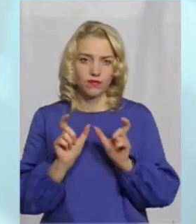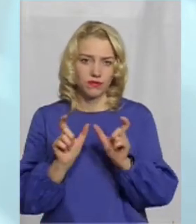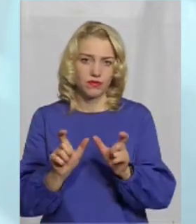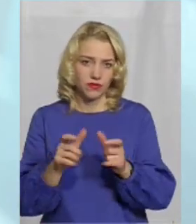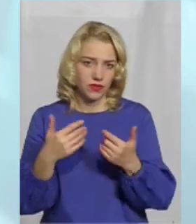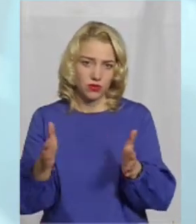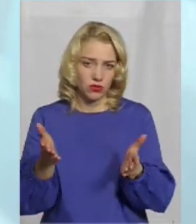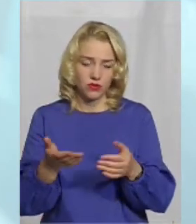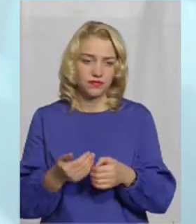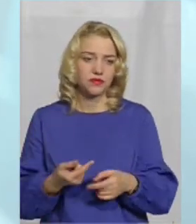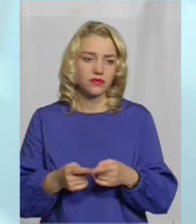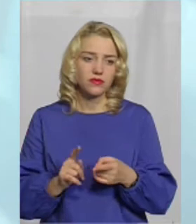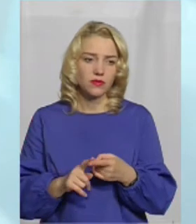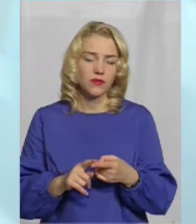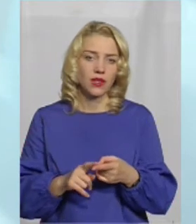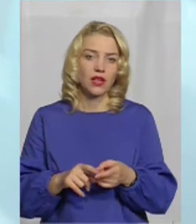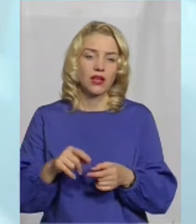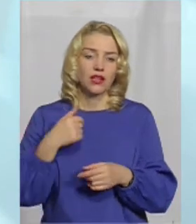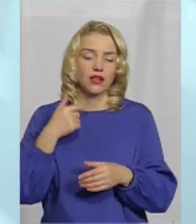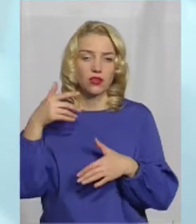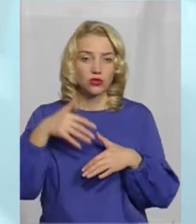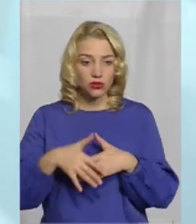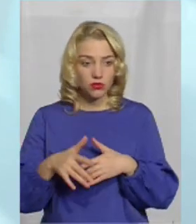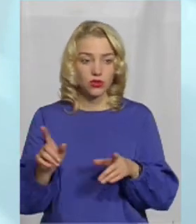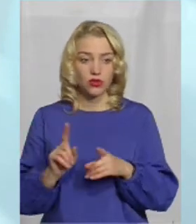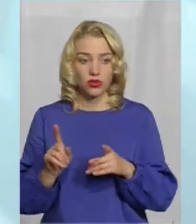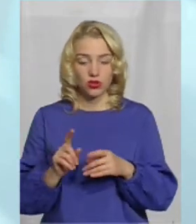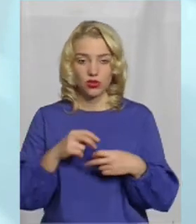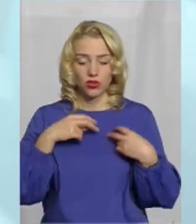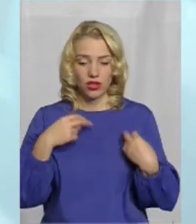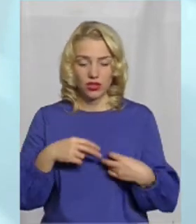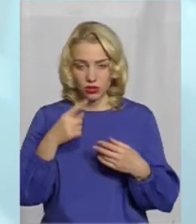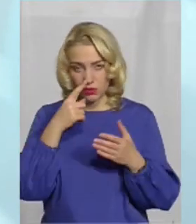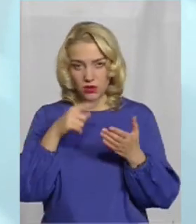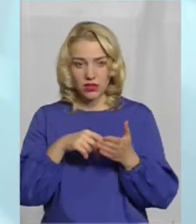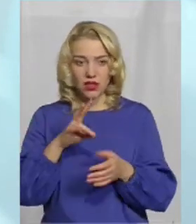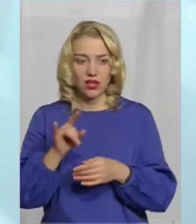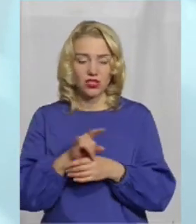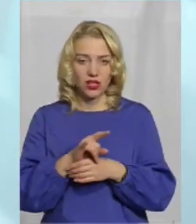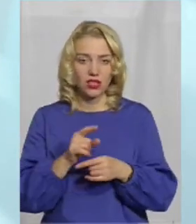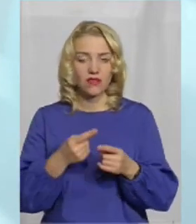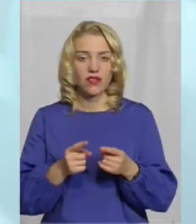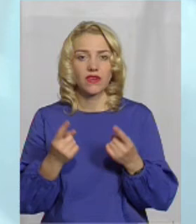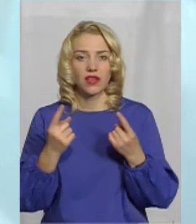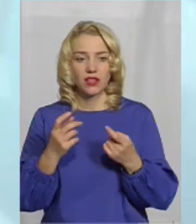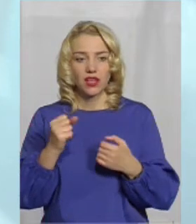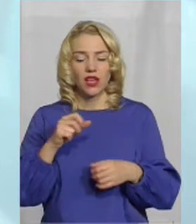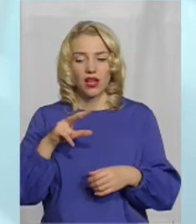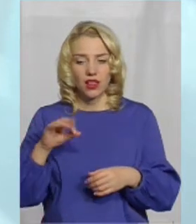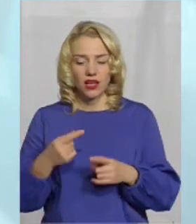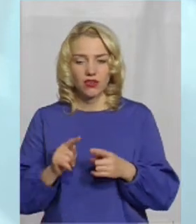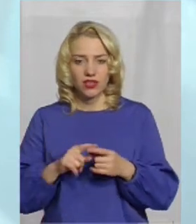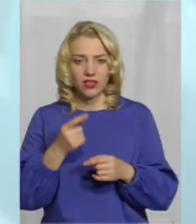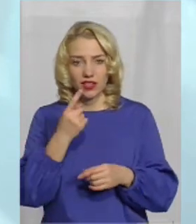який не обслуговується. Тобто, я розумію, що ризик нарватися на шахраїв дуже великий, але, бодай такі